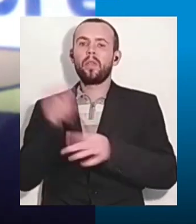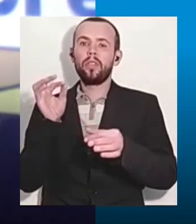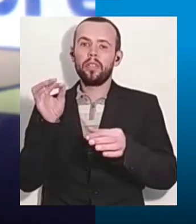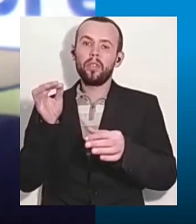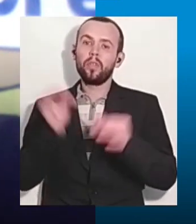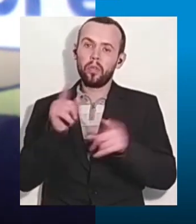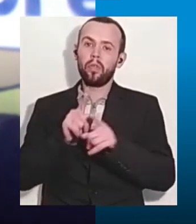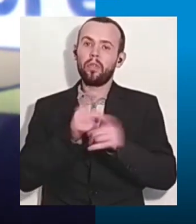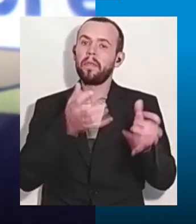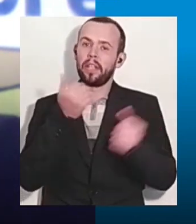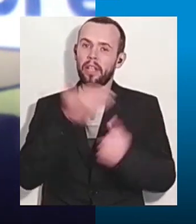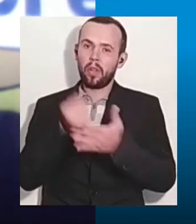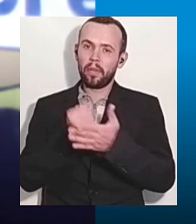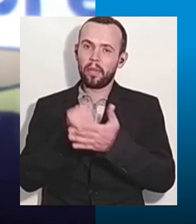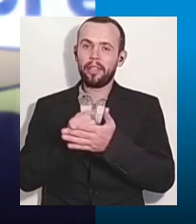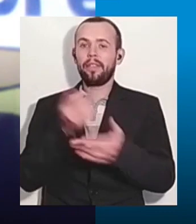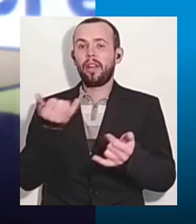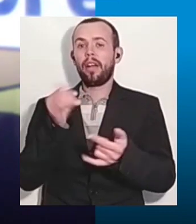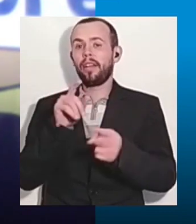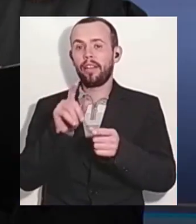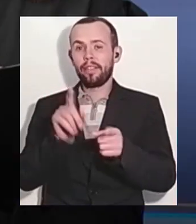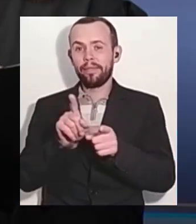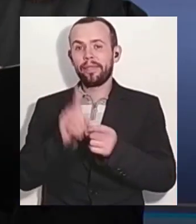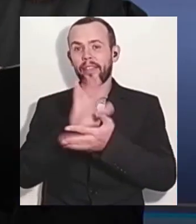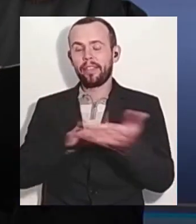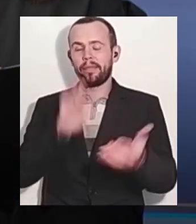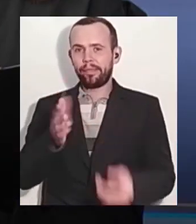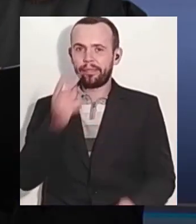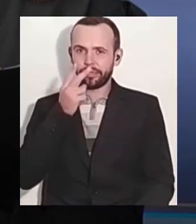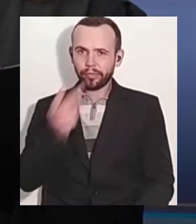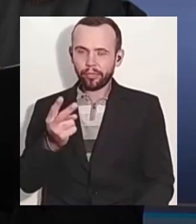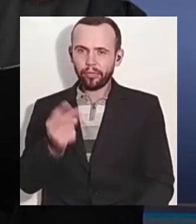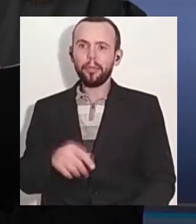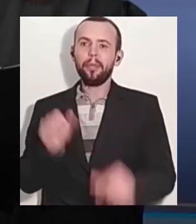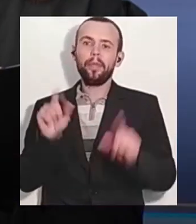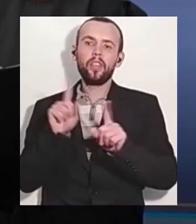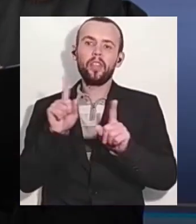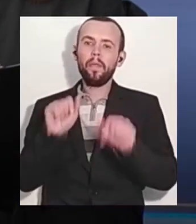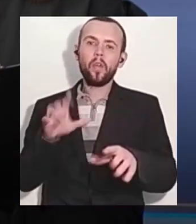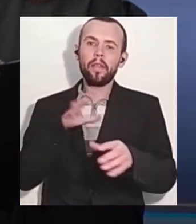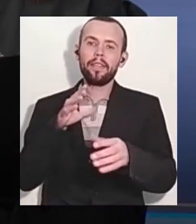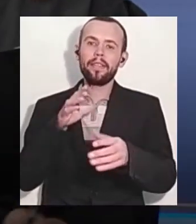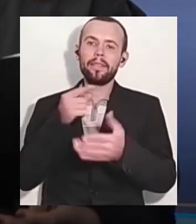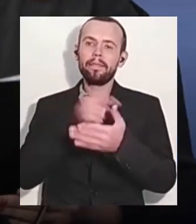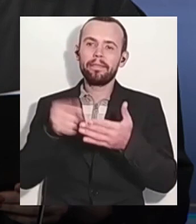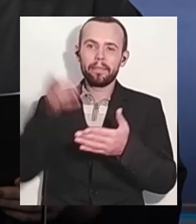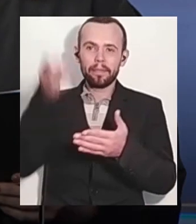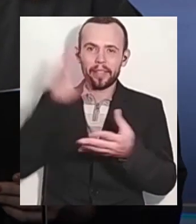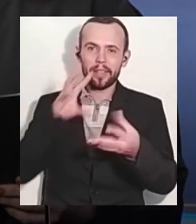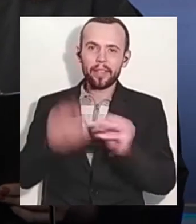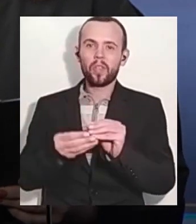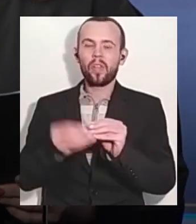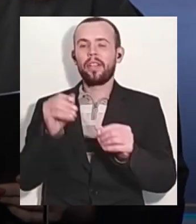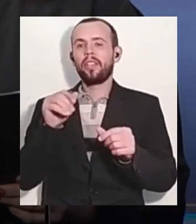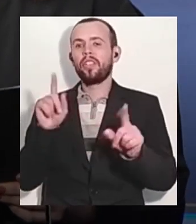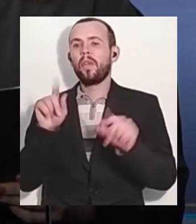прошу вибачення, але це така гаряча новина. Можливо, хтось відреагує, зараз побачить. Можливо, злякаються